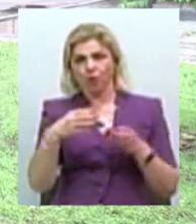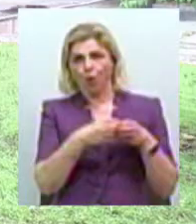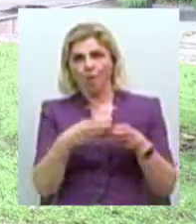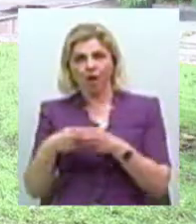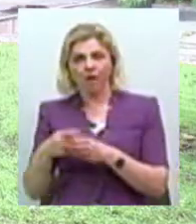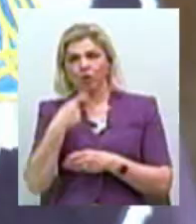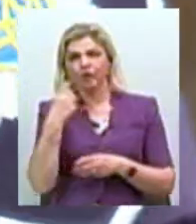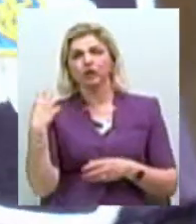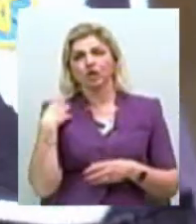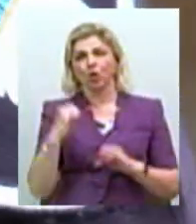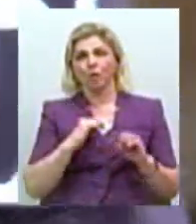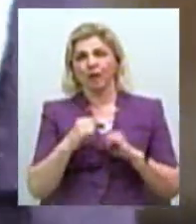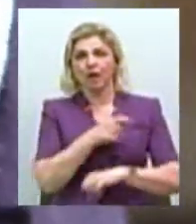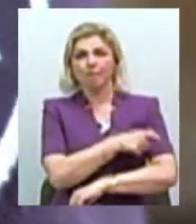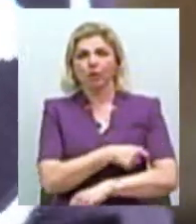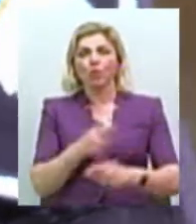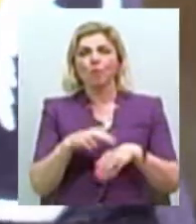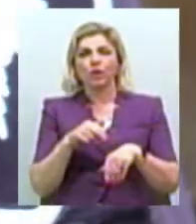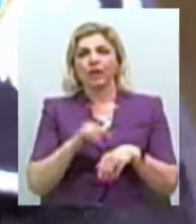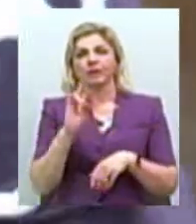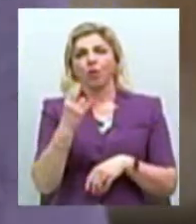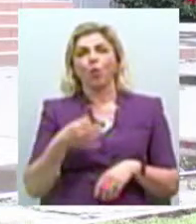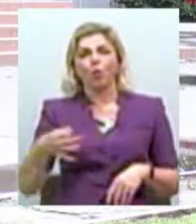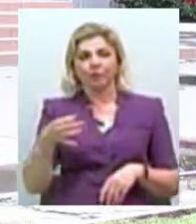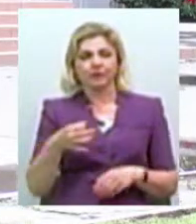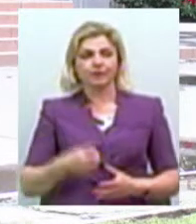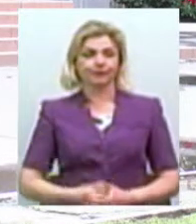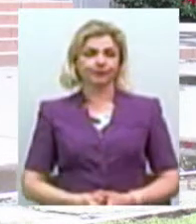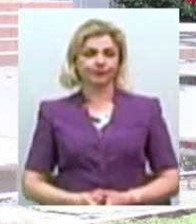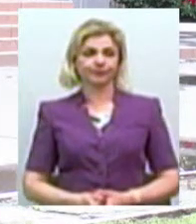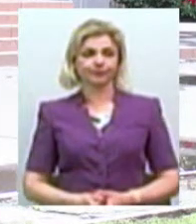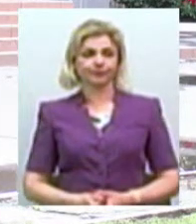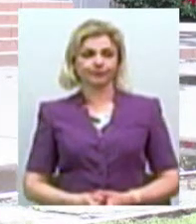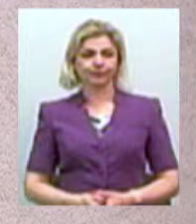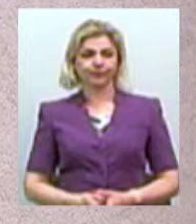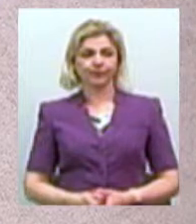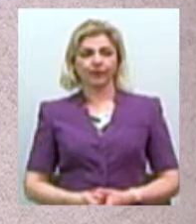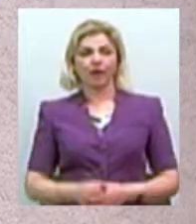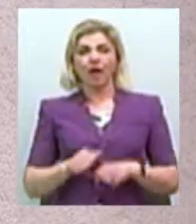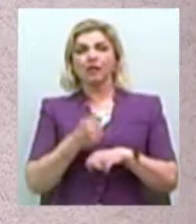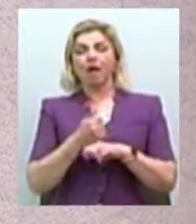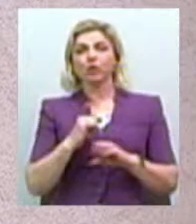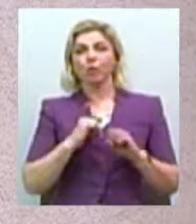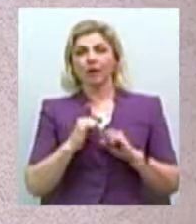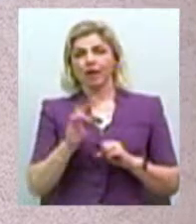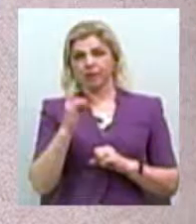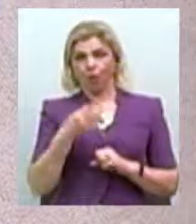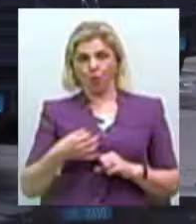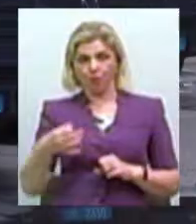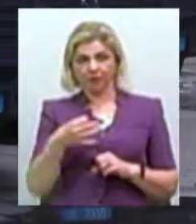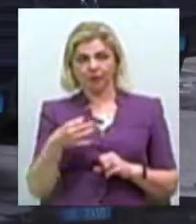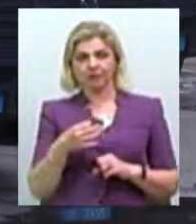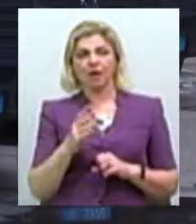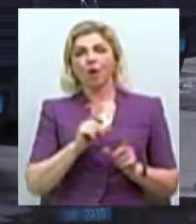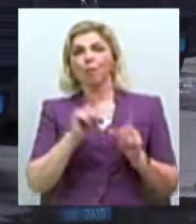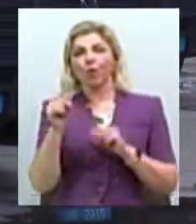начальник управління патрульної поліції в Миколаївській області Віталій Даніла. Від управління патрульної поліції з Миколаївської області поїдуть два